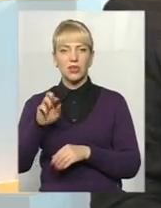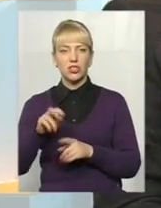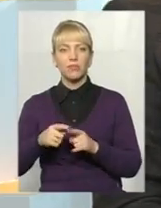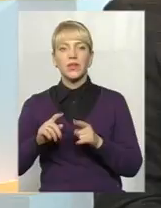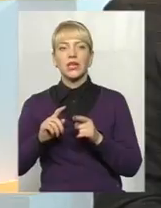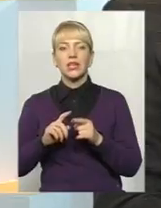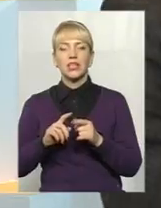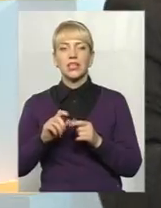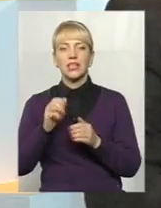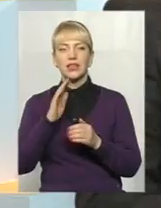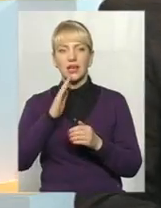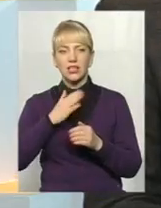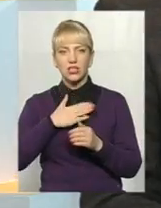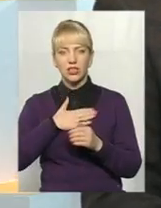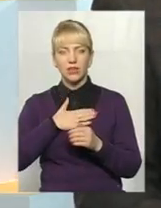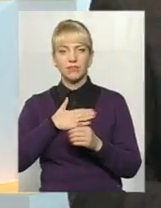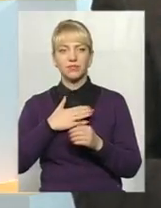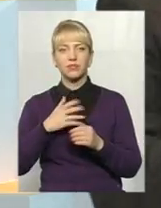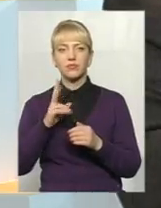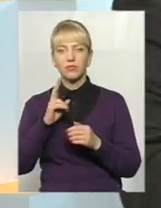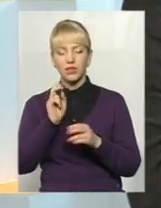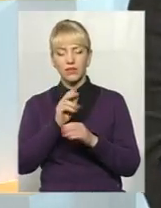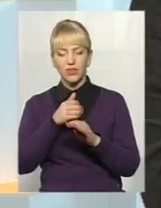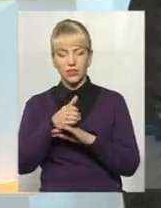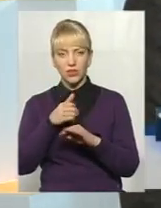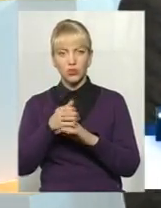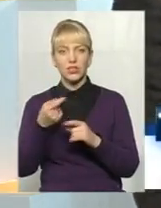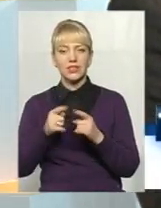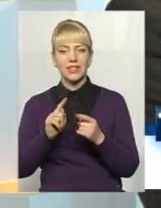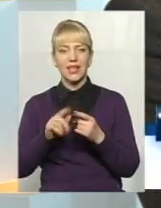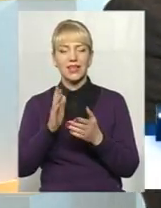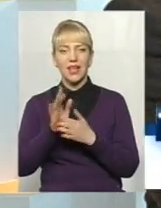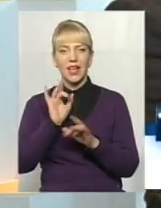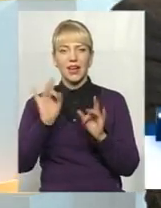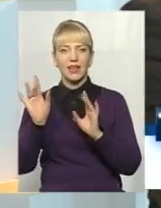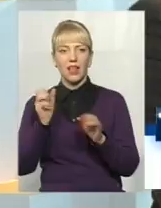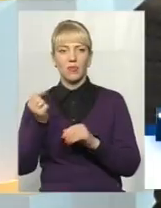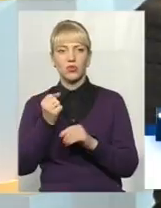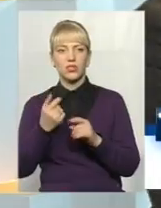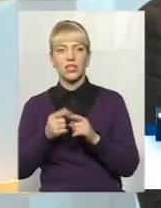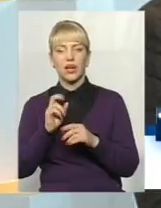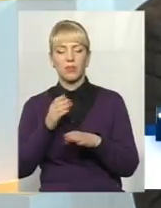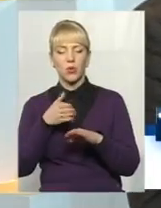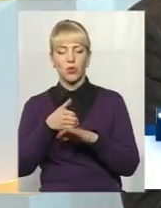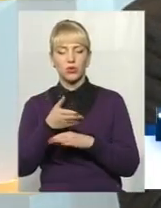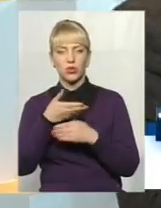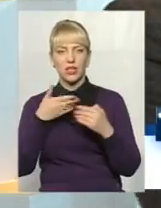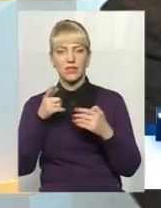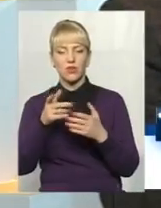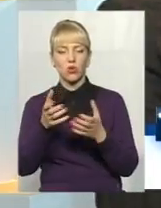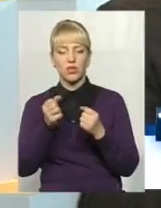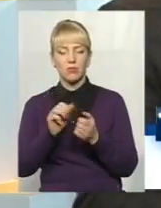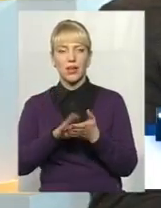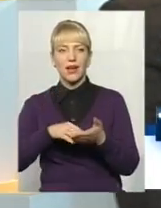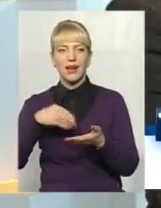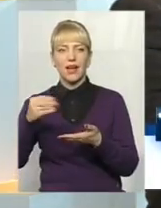це наш рекламоносій, безкоштовний. Тому що, як він приходить до нас, він вже отримує наш календар фестивальних заходів і